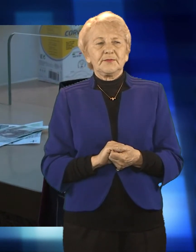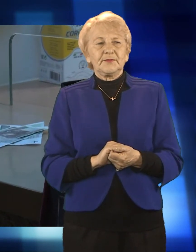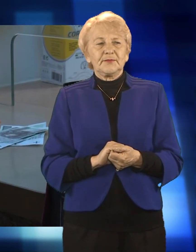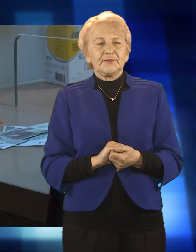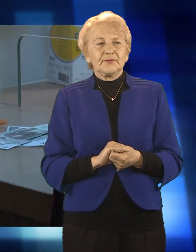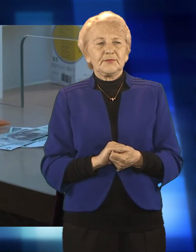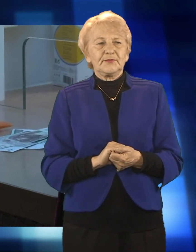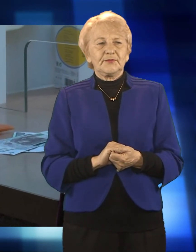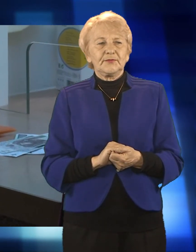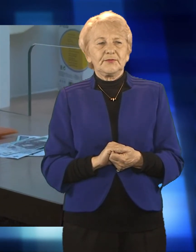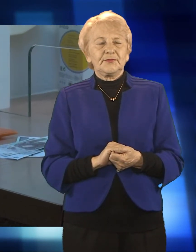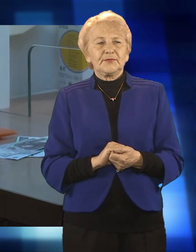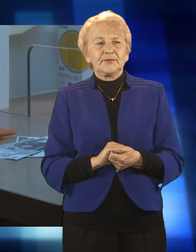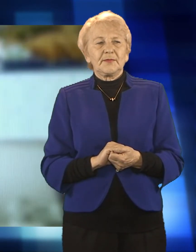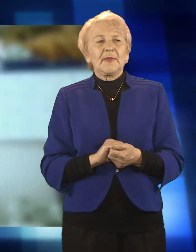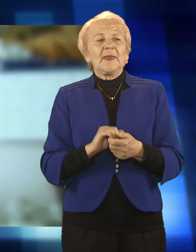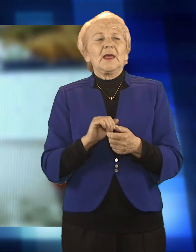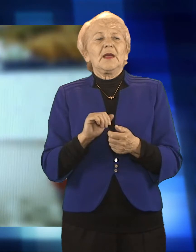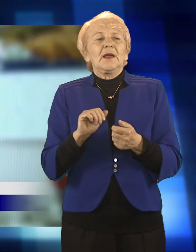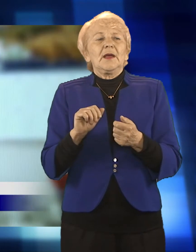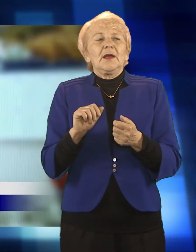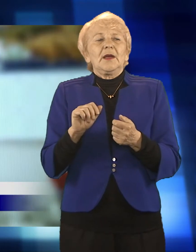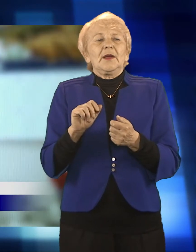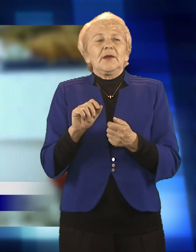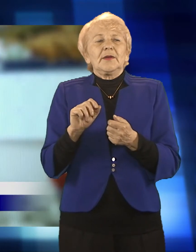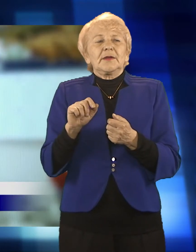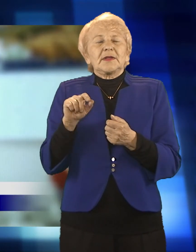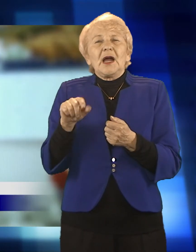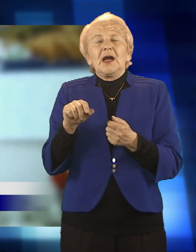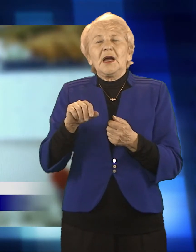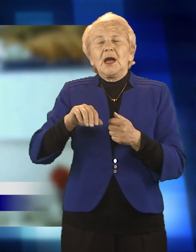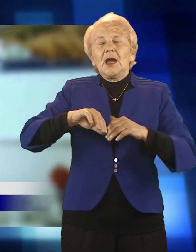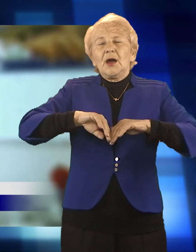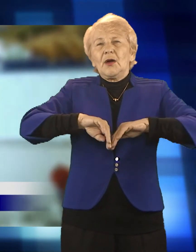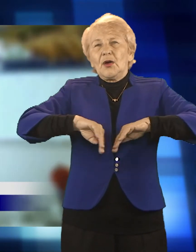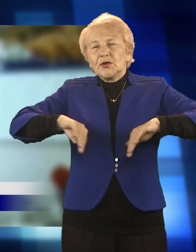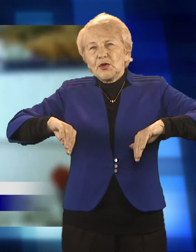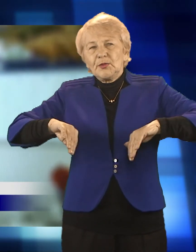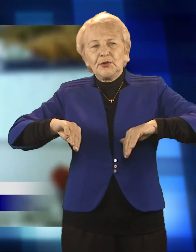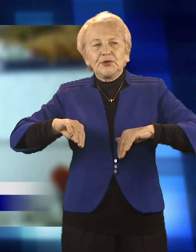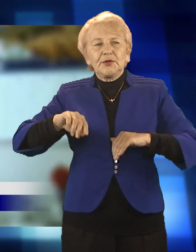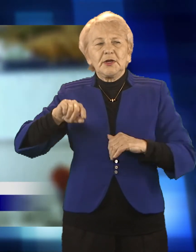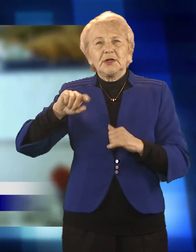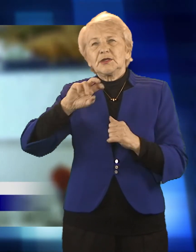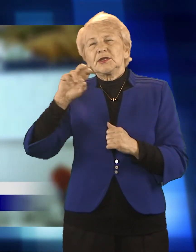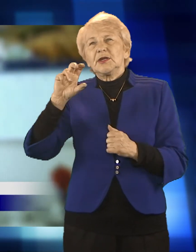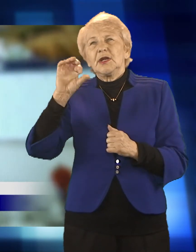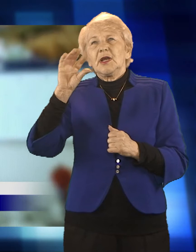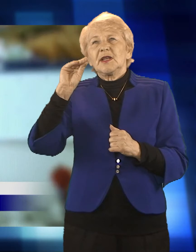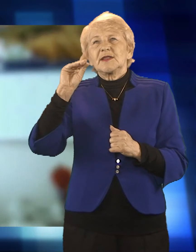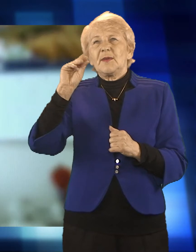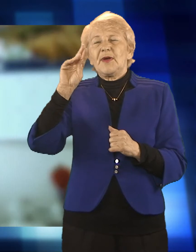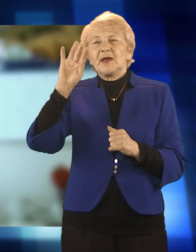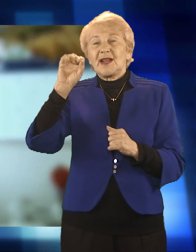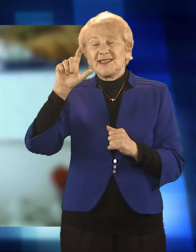apel wicedyrektora tej instytucji. Izolacja nie służy tak naprawdę nikomu z nas, a tym bardziej ludziom, którzy wcześniej